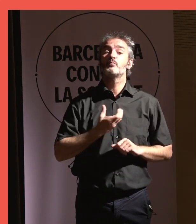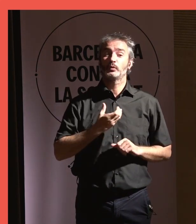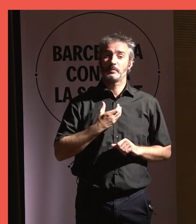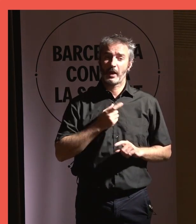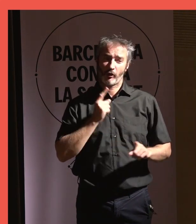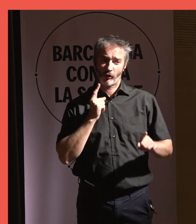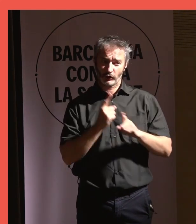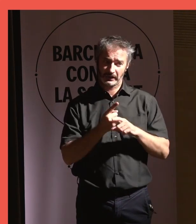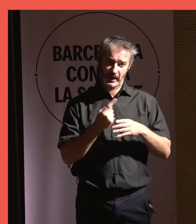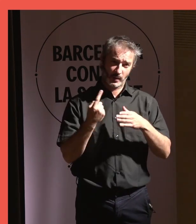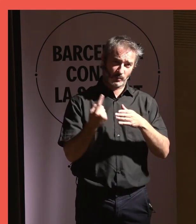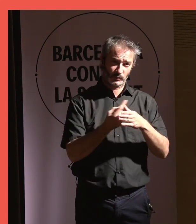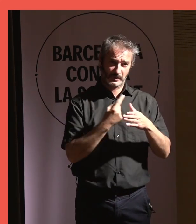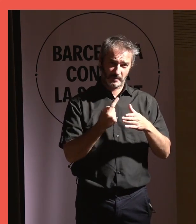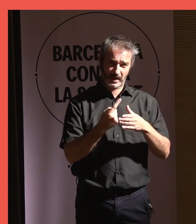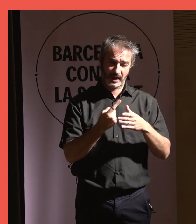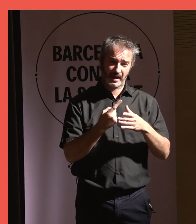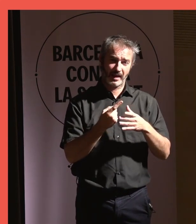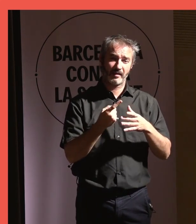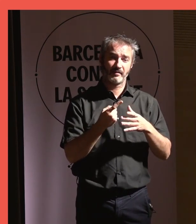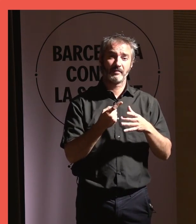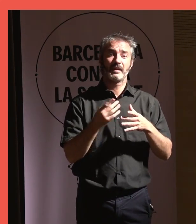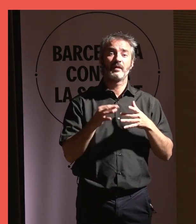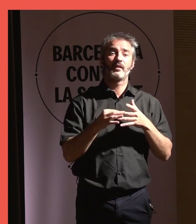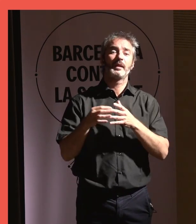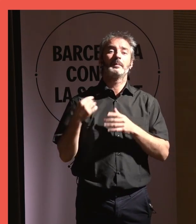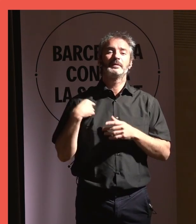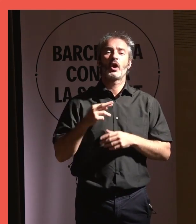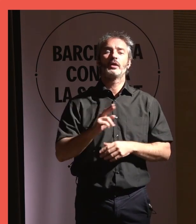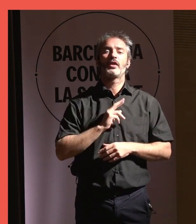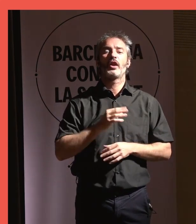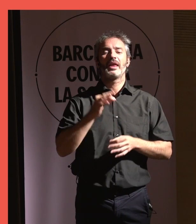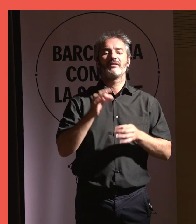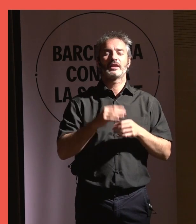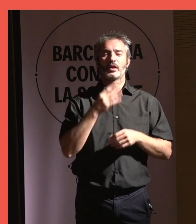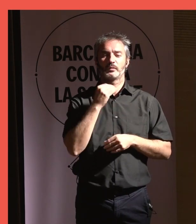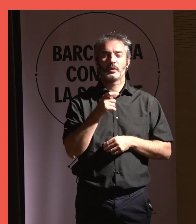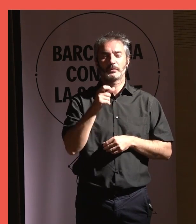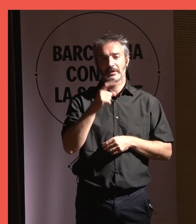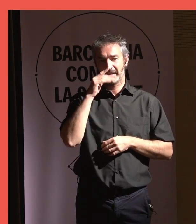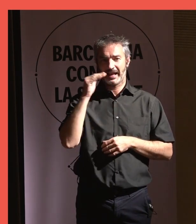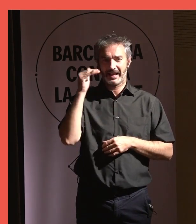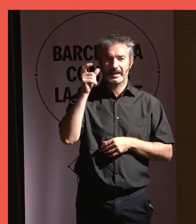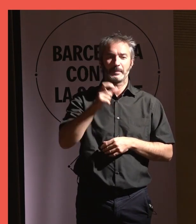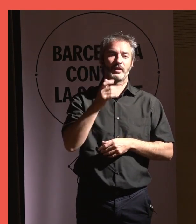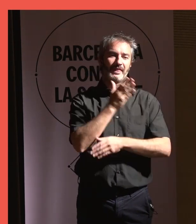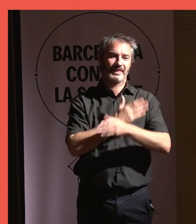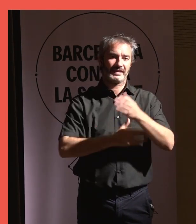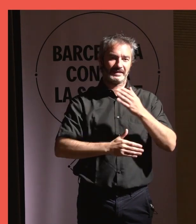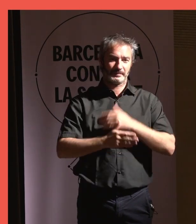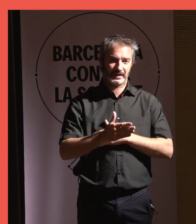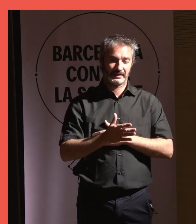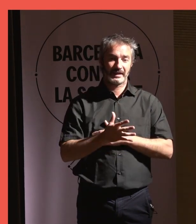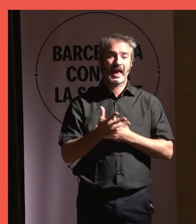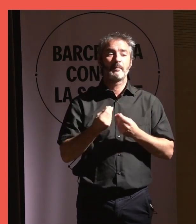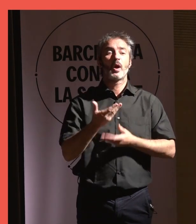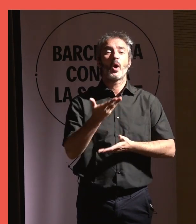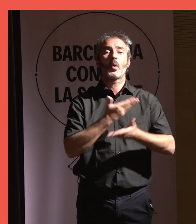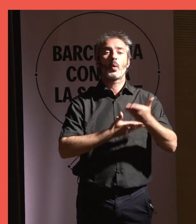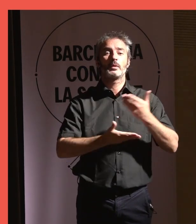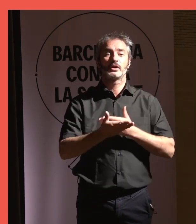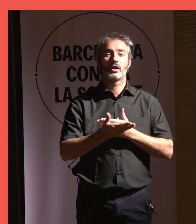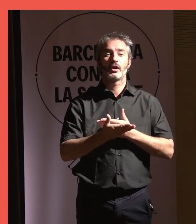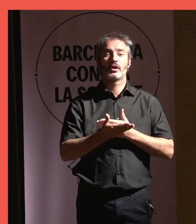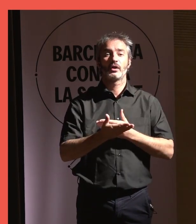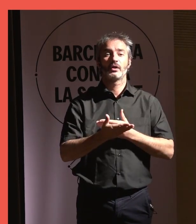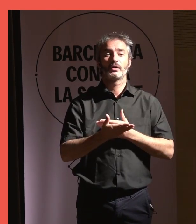contra la soledat es lidera des de la regidoria d'infància, joventut, persones grans i persones amb discapacitat, amb la col·laboració